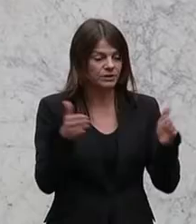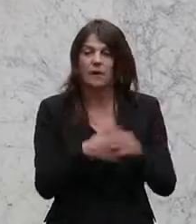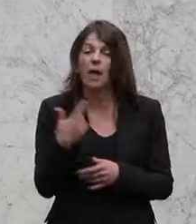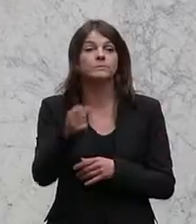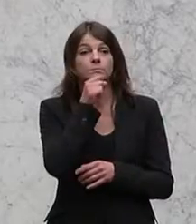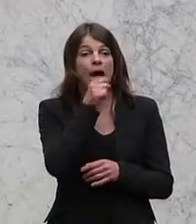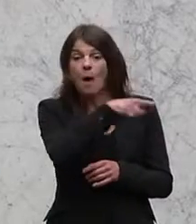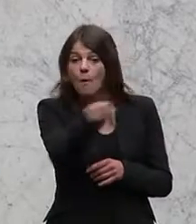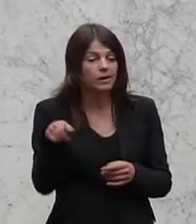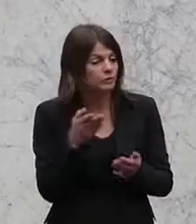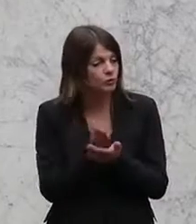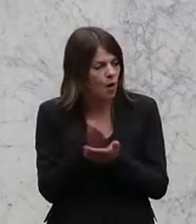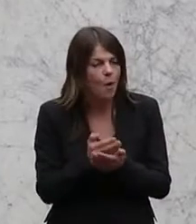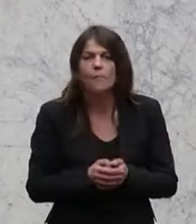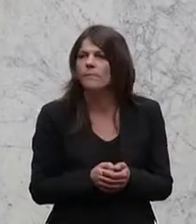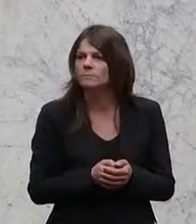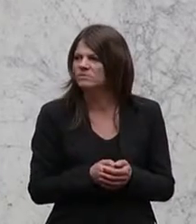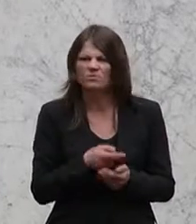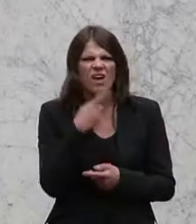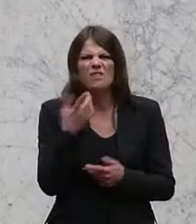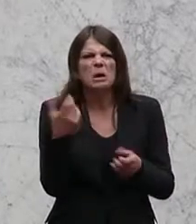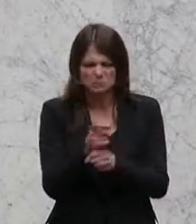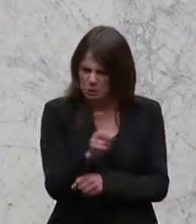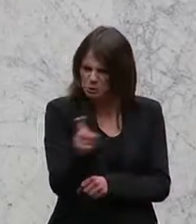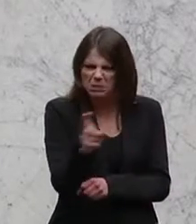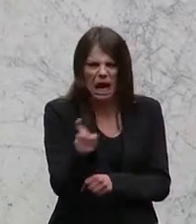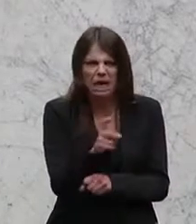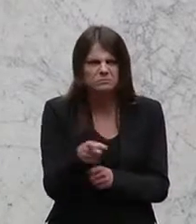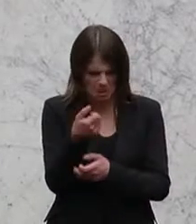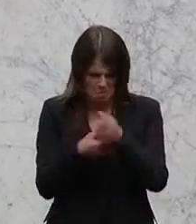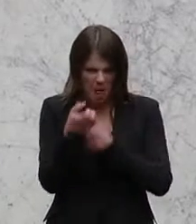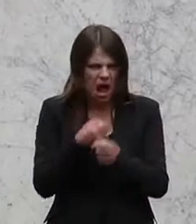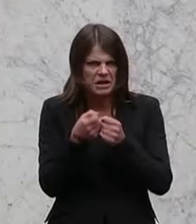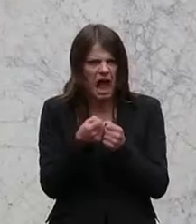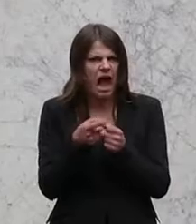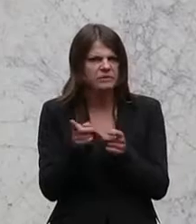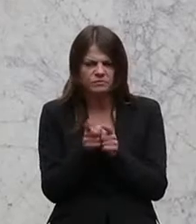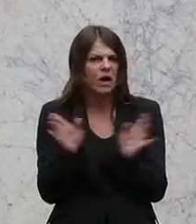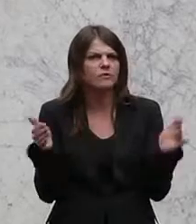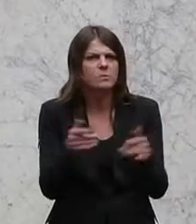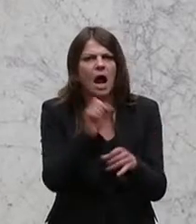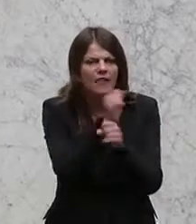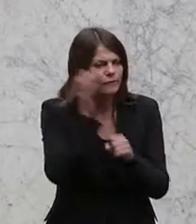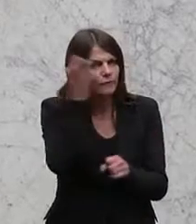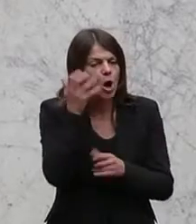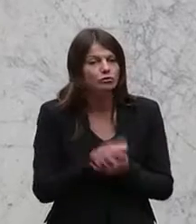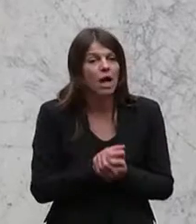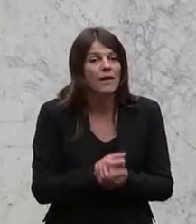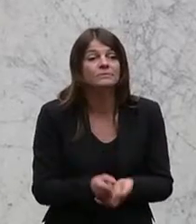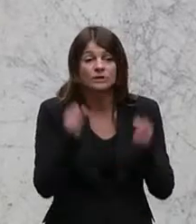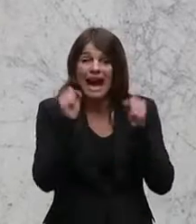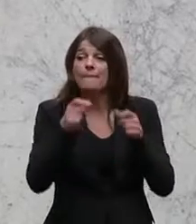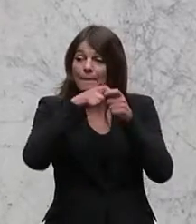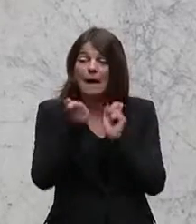fast psychiatrieren lassen, weil sie gesagt haben, was tut er denn mit dem Sprühdoserl da bei der Molkereiversammlung? Weil sie gar nicht geglaubt haben, dass es möglich ist, mit